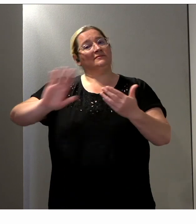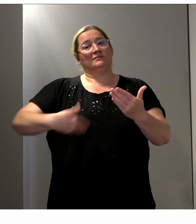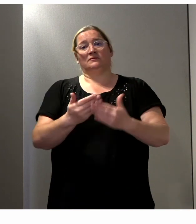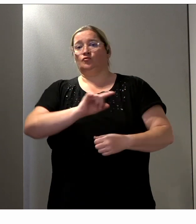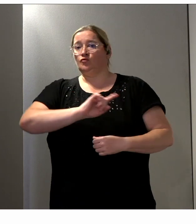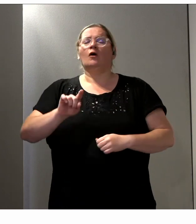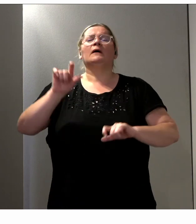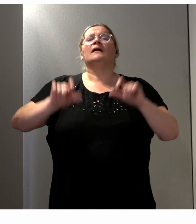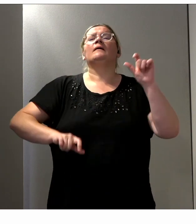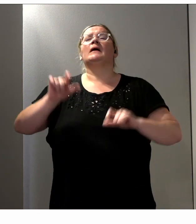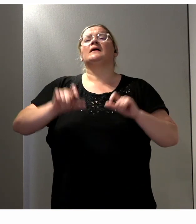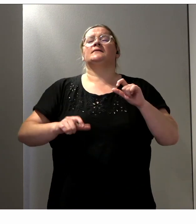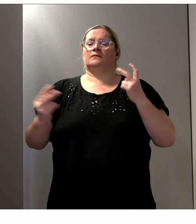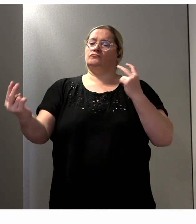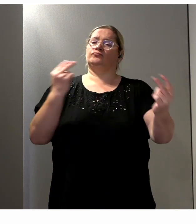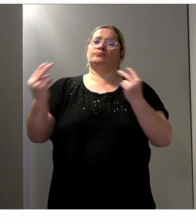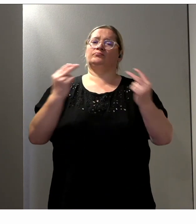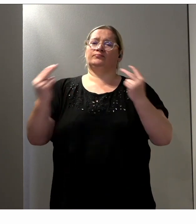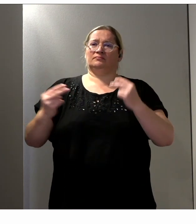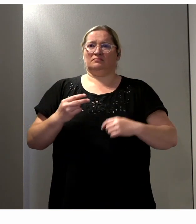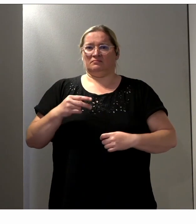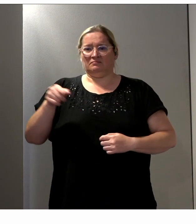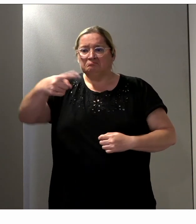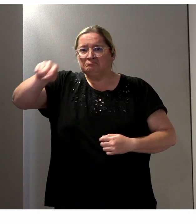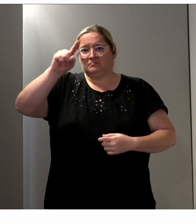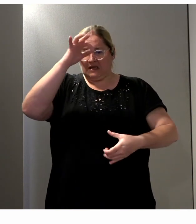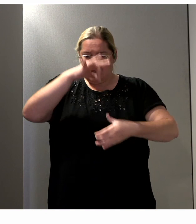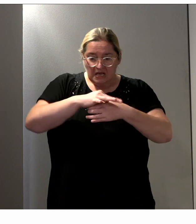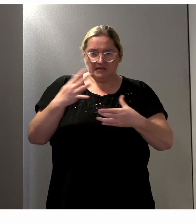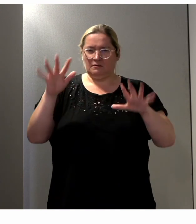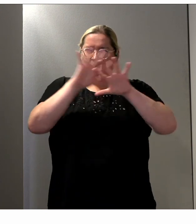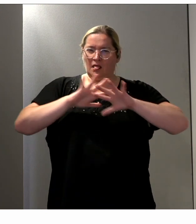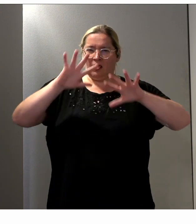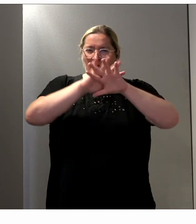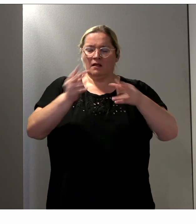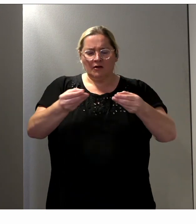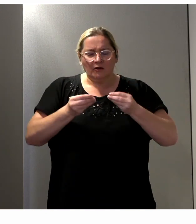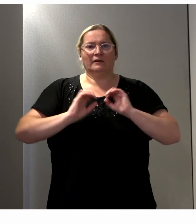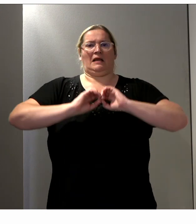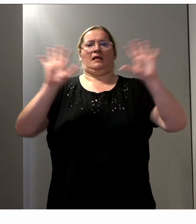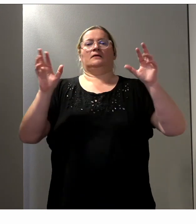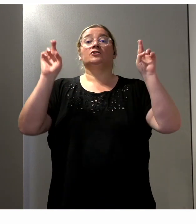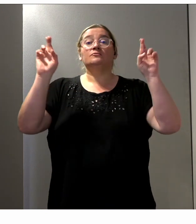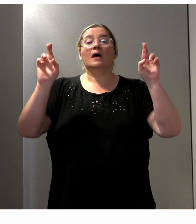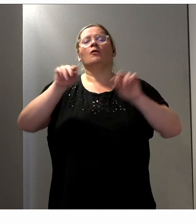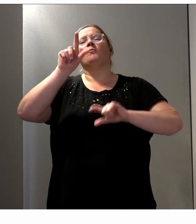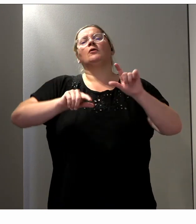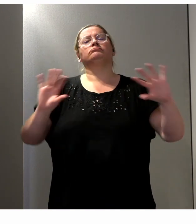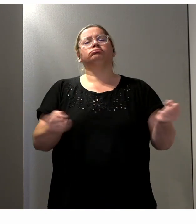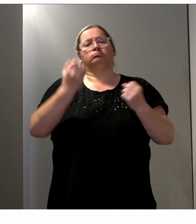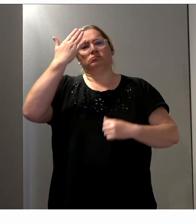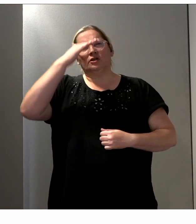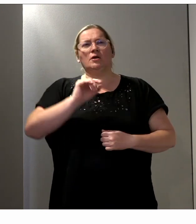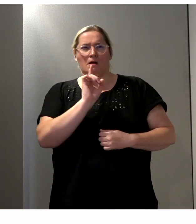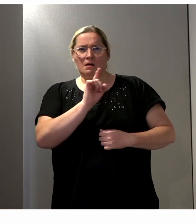spectateurs qui étaient peut-être un peu plus loin de ces réalités, ça permettait de mettre les choses en perspective et puis pour ceux qui les connaissent déjà bien, ça